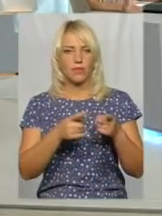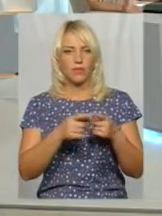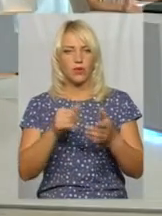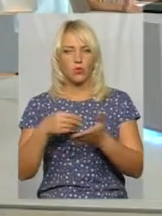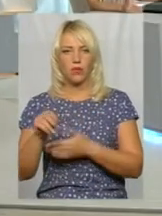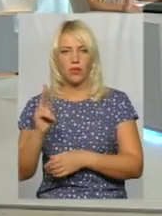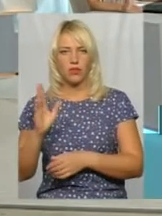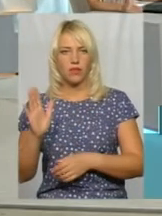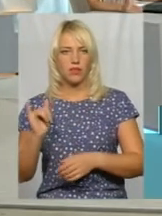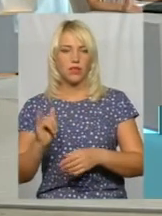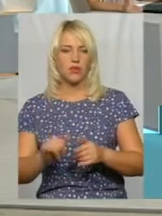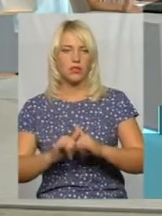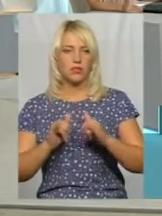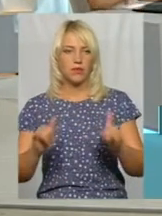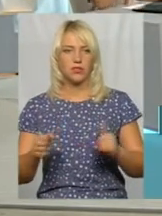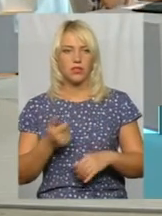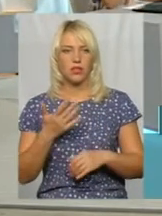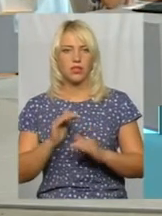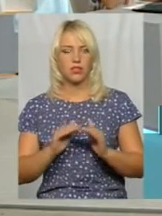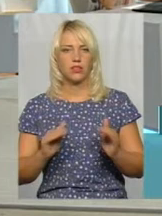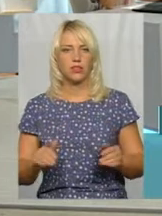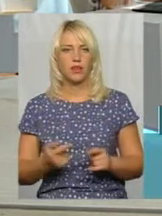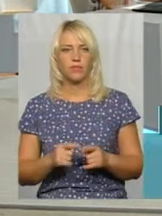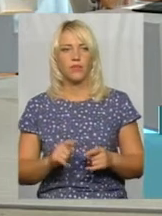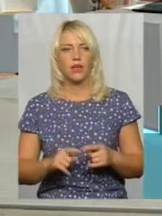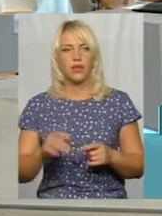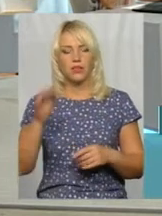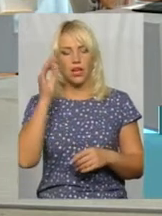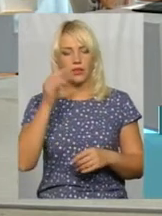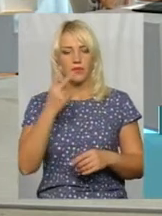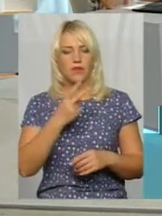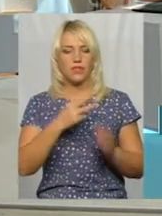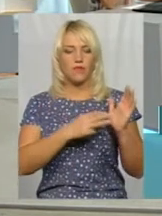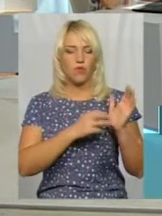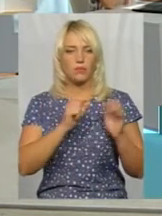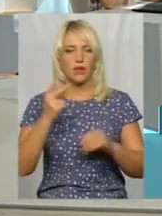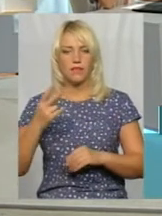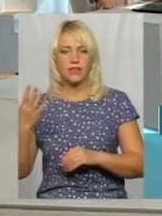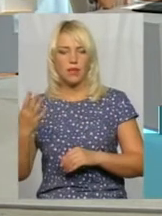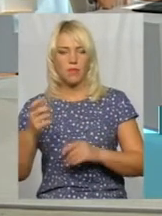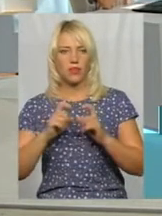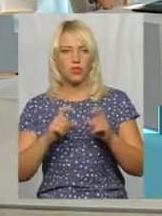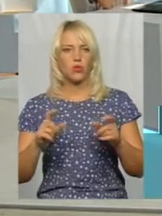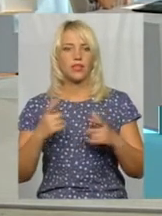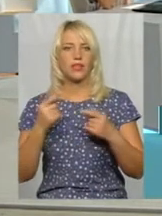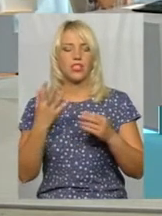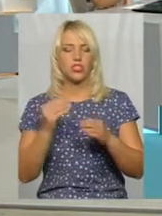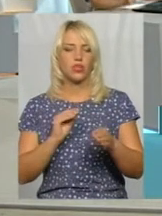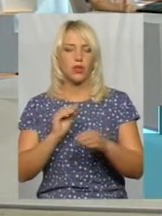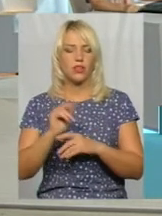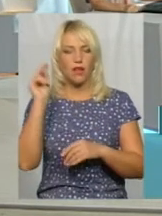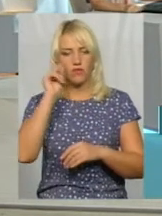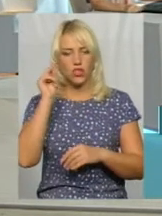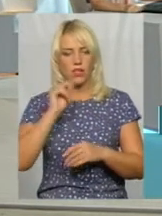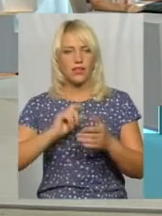квартири і збільшується кількість дітей. От, окрім, може згаданих, 28-ї і 25-ї школи, яких ще додавалися навчальні класи, і яка в них